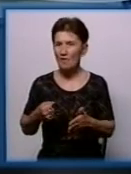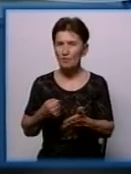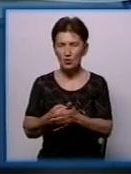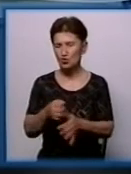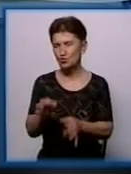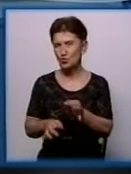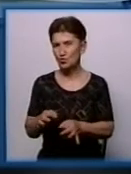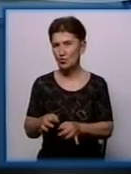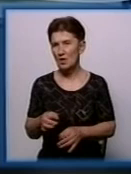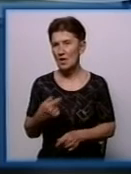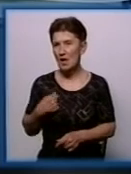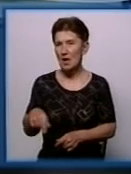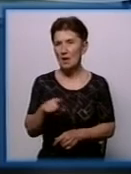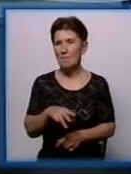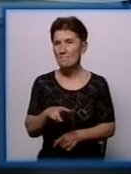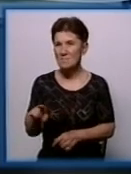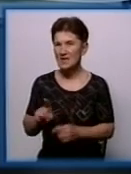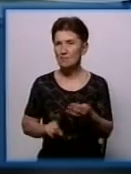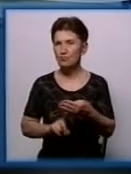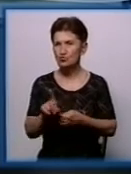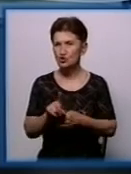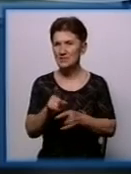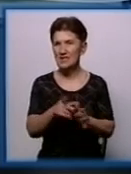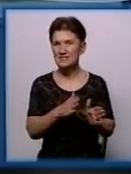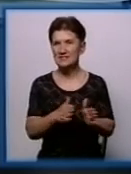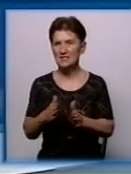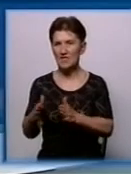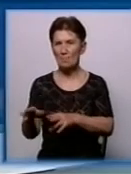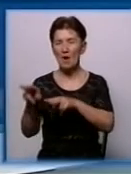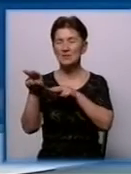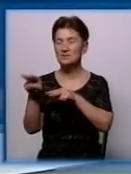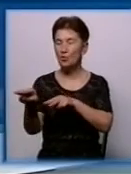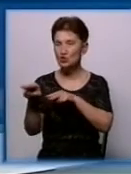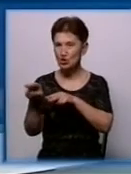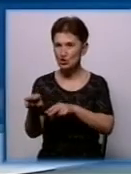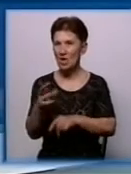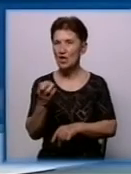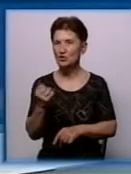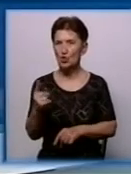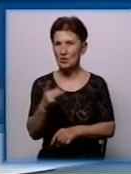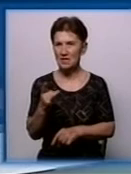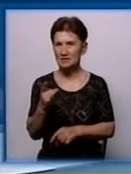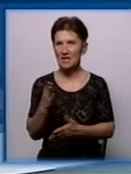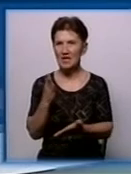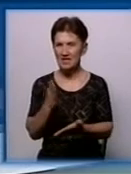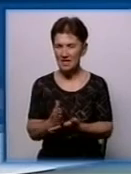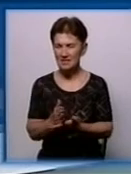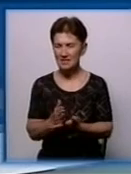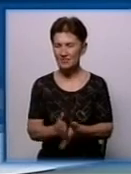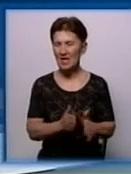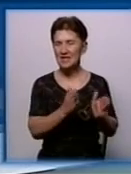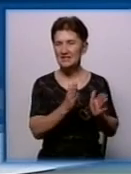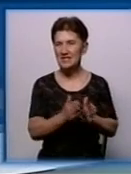самим ми починаємо із систем спостереження. Якщо, ще раз, є системи спостереження, це